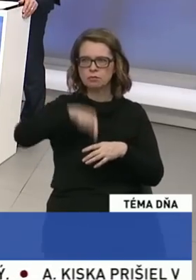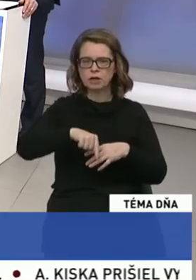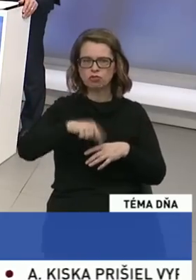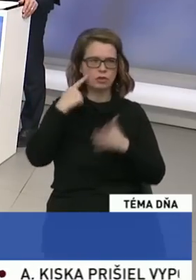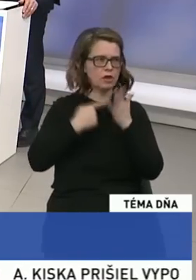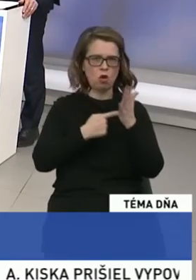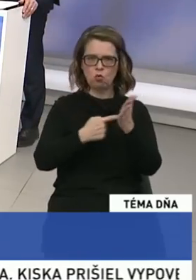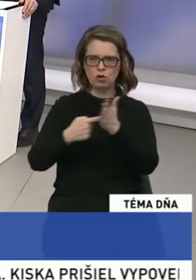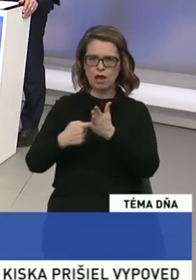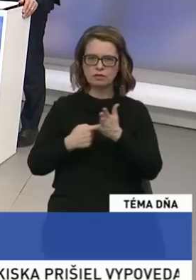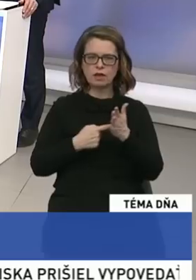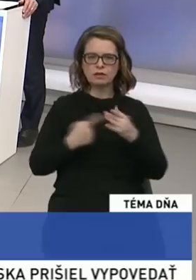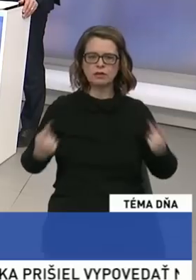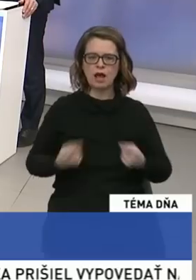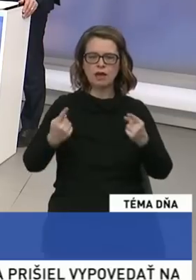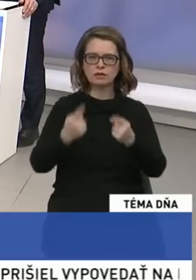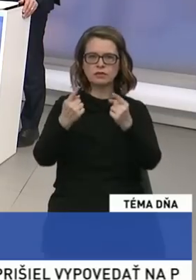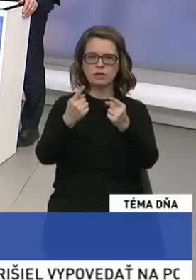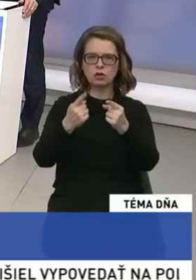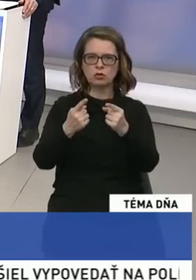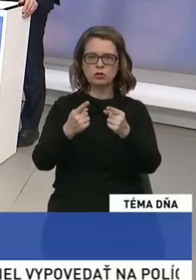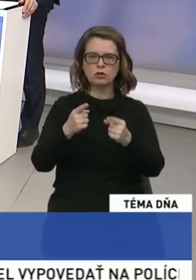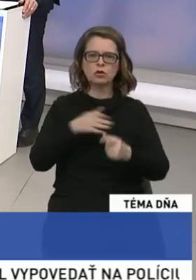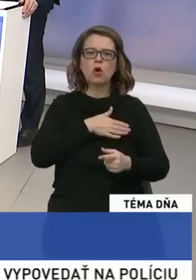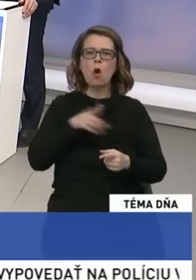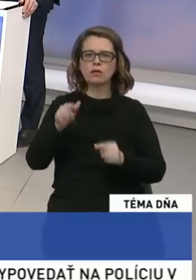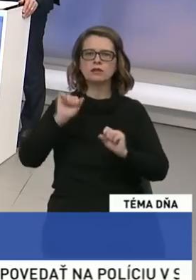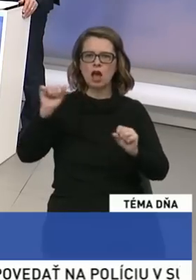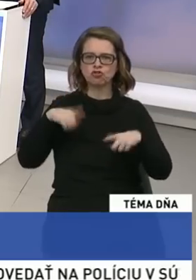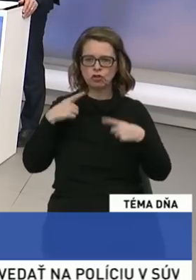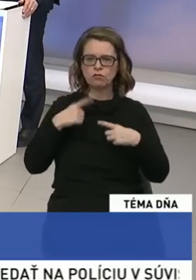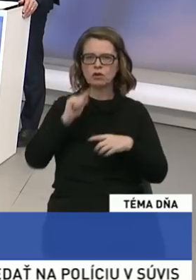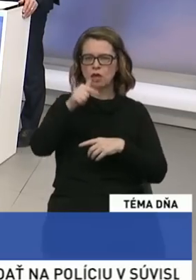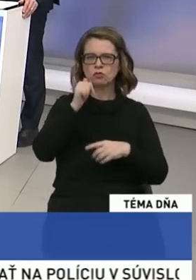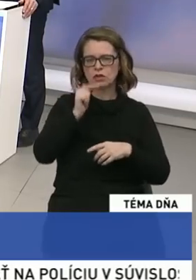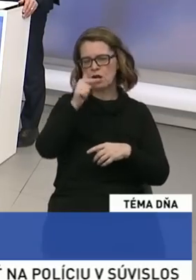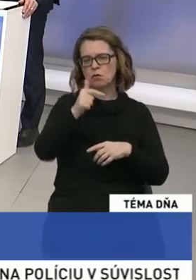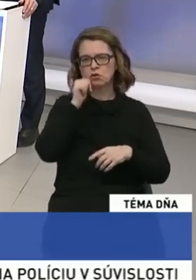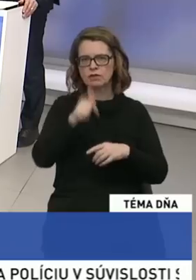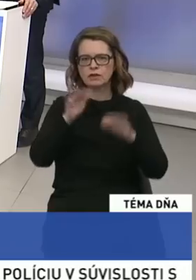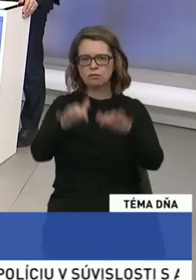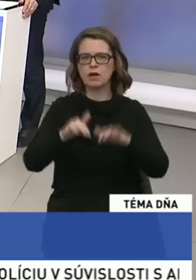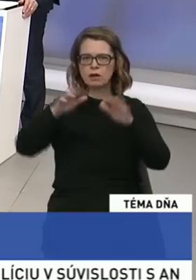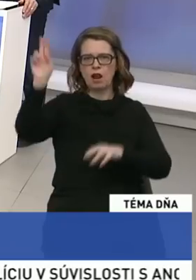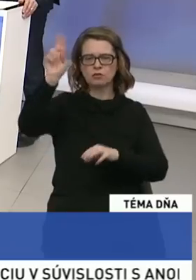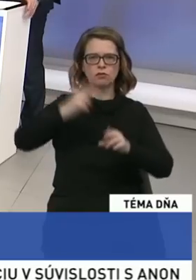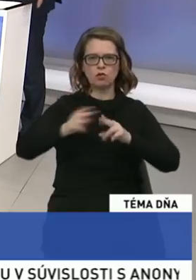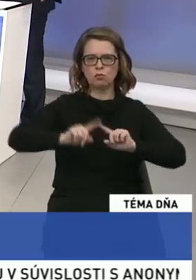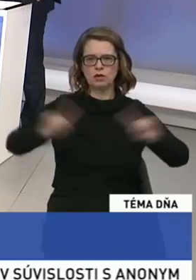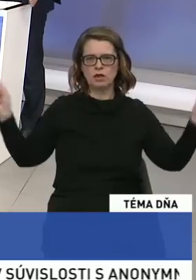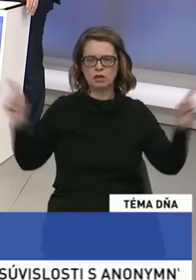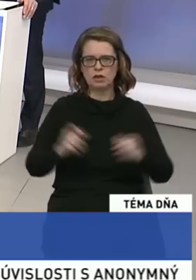na sprievodnú akciu Goal za život. Na druhý deň alebo o dva dní v parlamente hlasovali úplne inač.